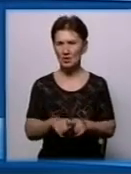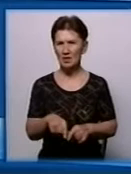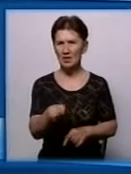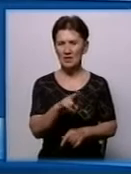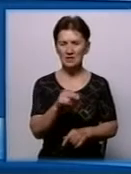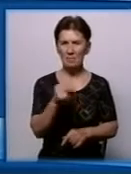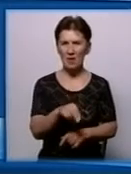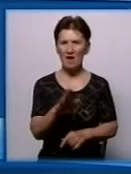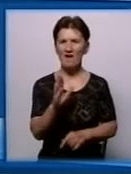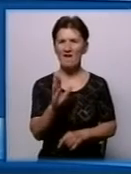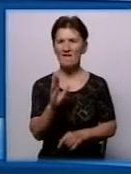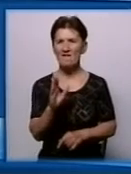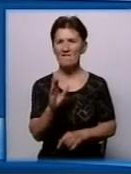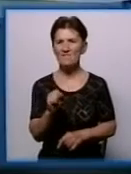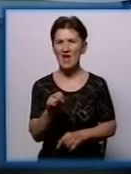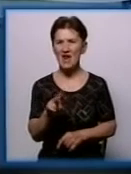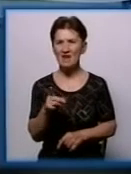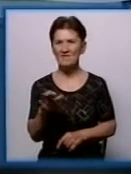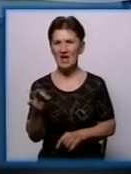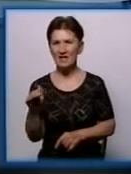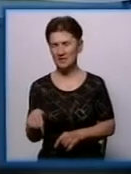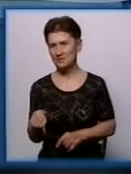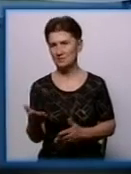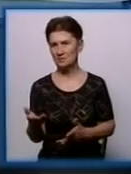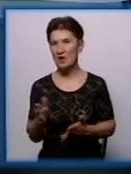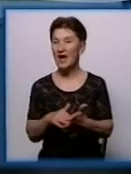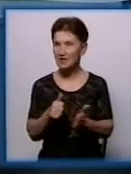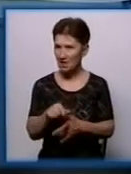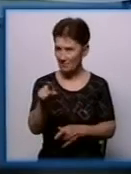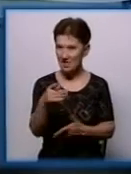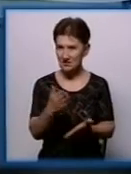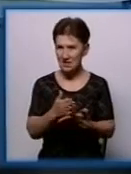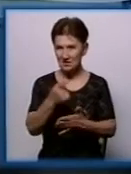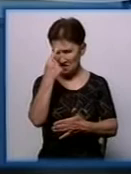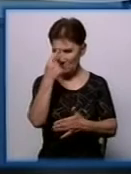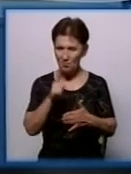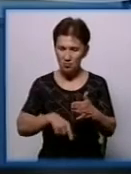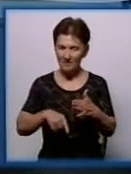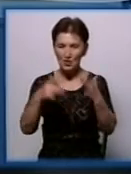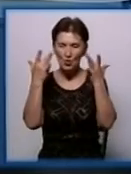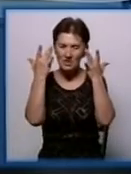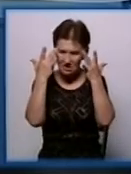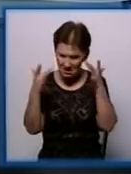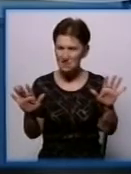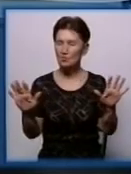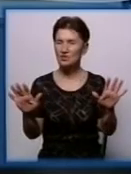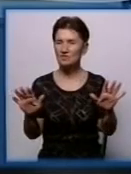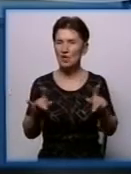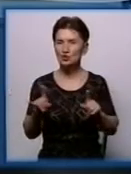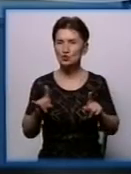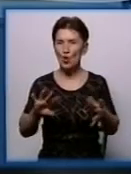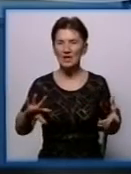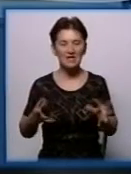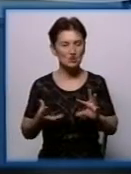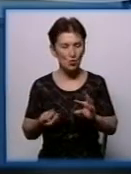Вельвет. Для вас це є певною несподіванкою, що результати перевірок усіх